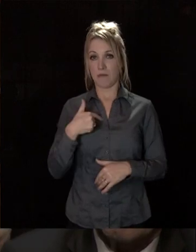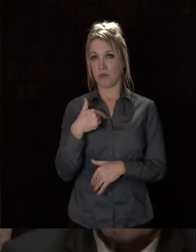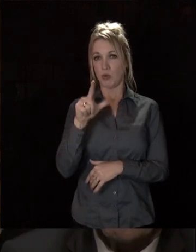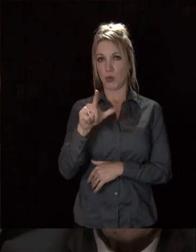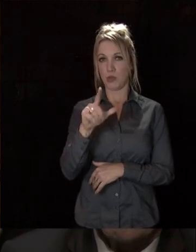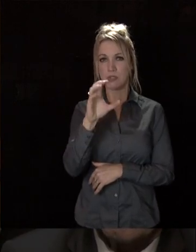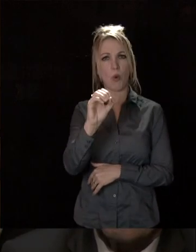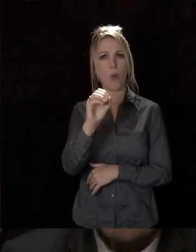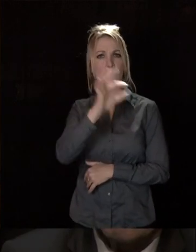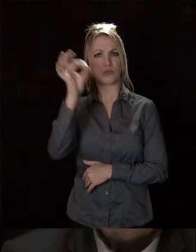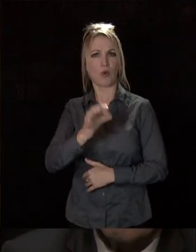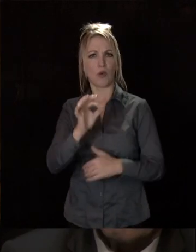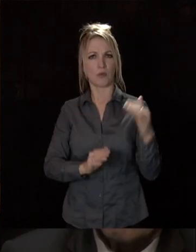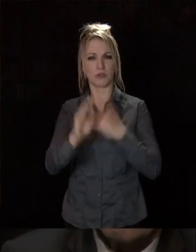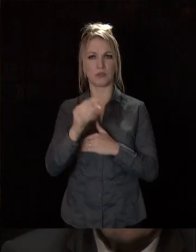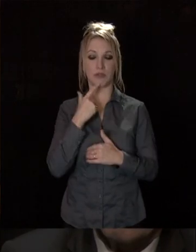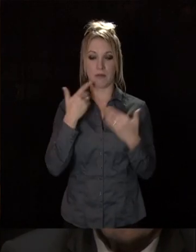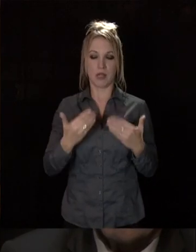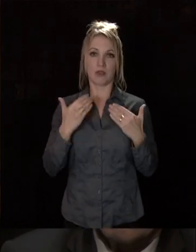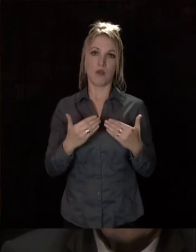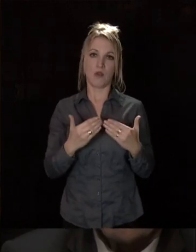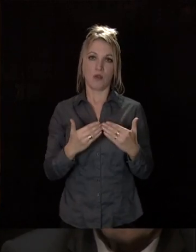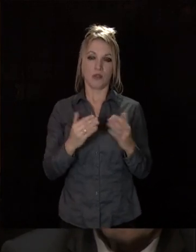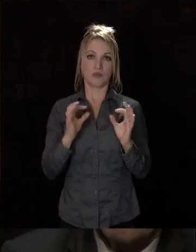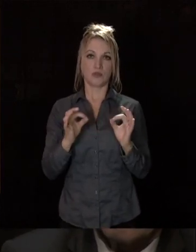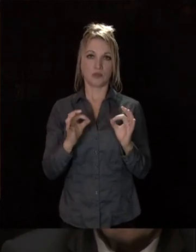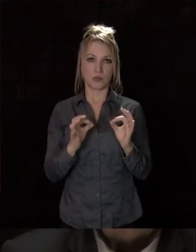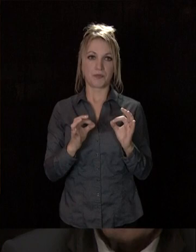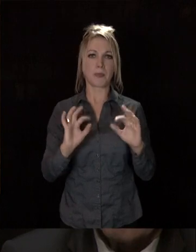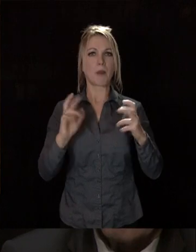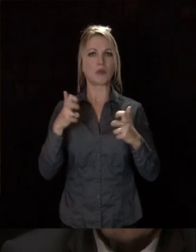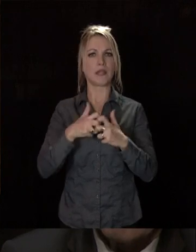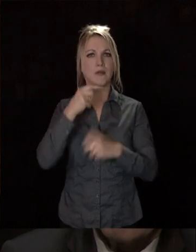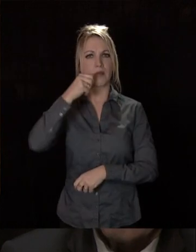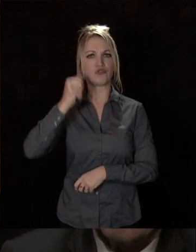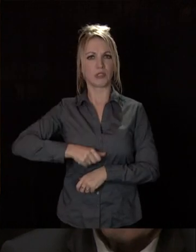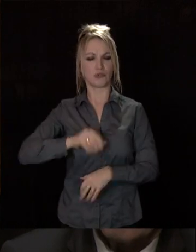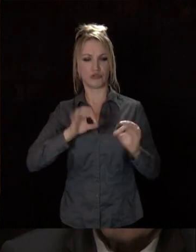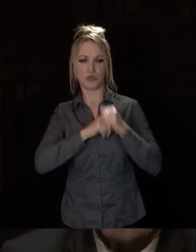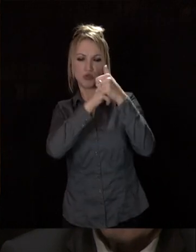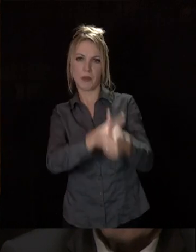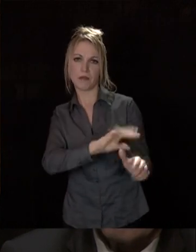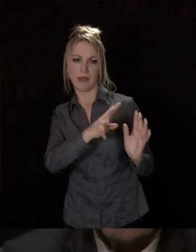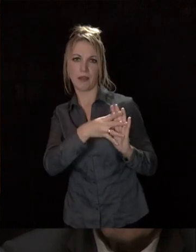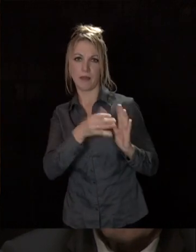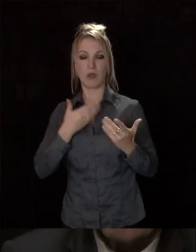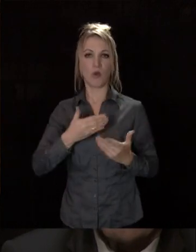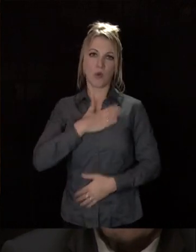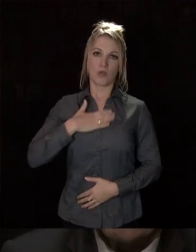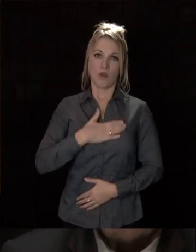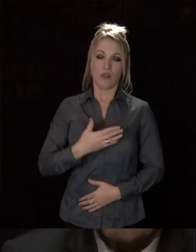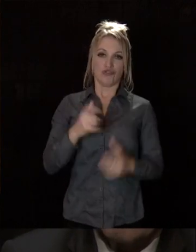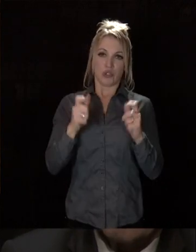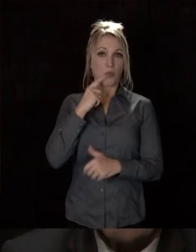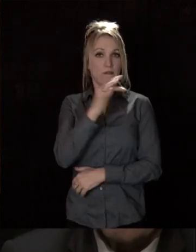0%, nous plaçant ainsi sous les fourches codines de Bruxelles, aujourd'hui, et on doit, on peut s'en réjouir, car c'est une